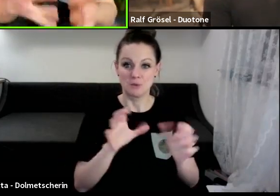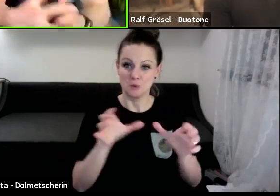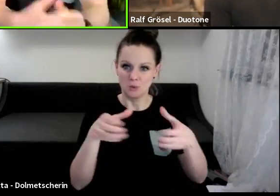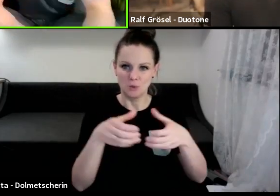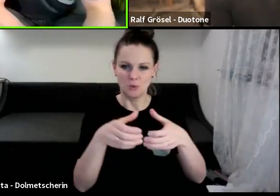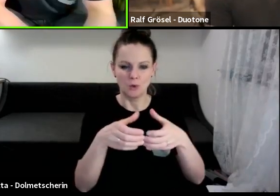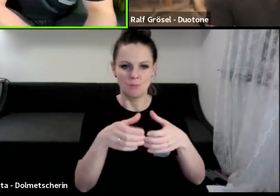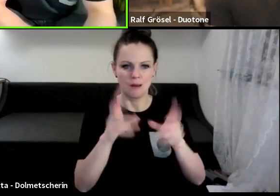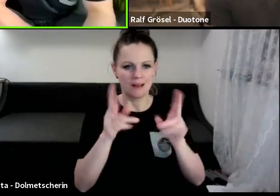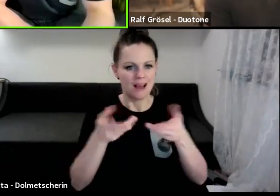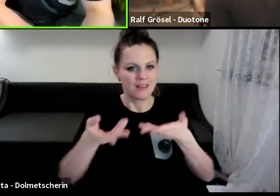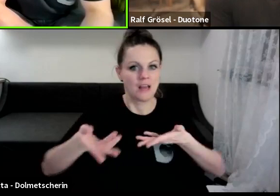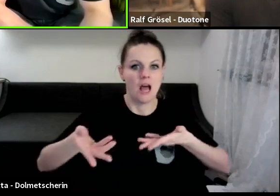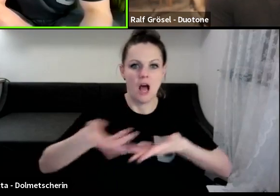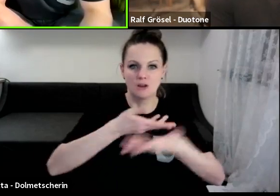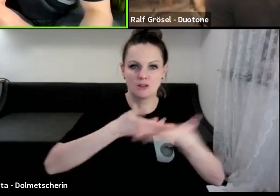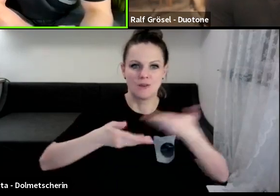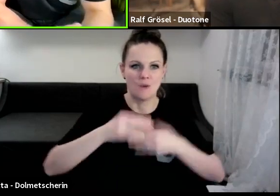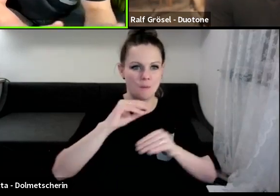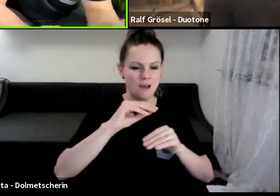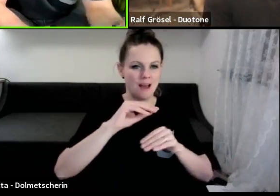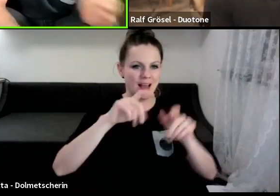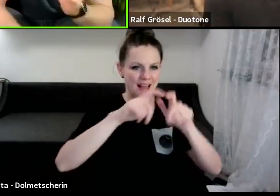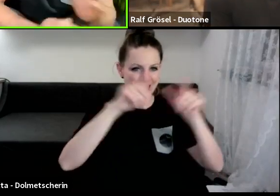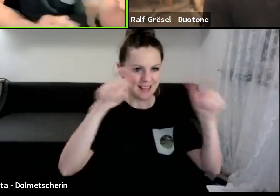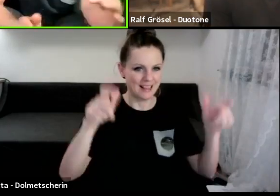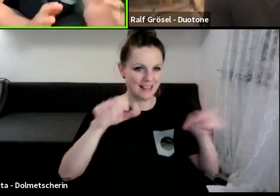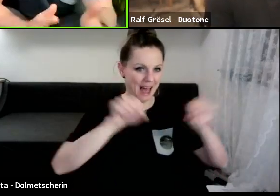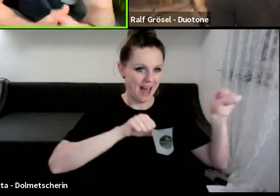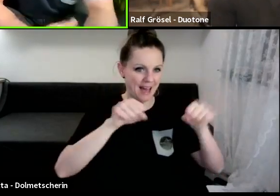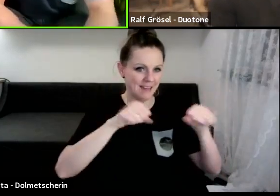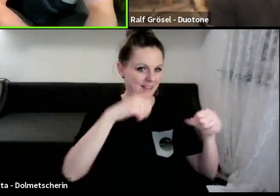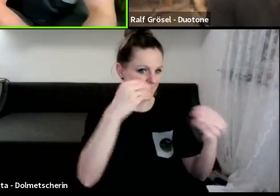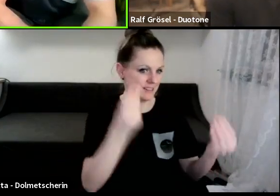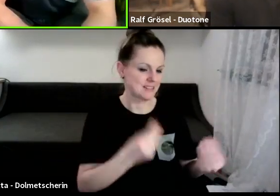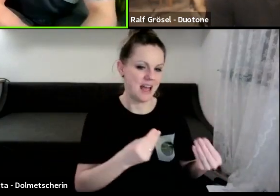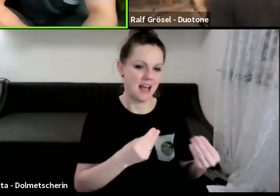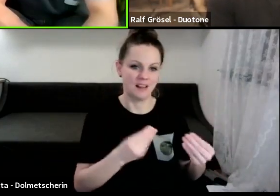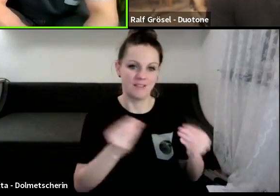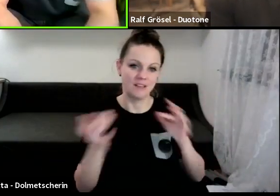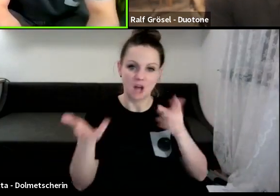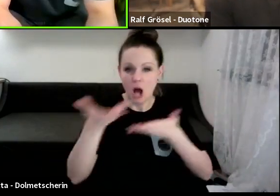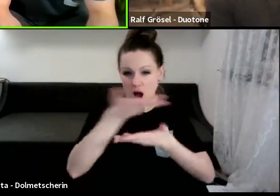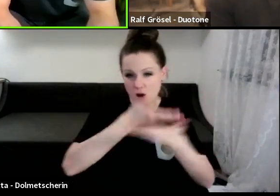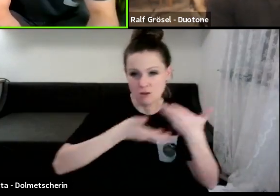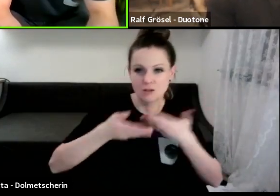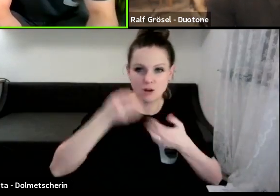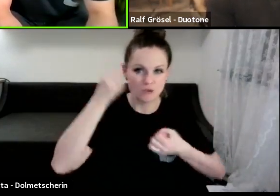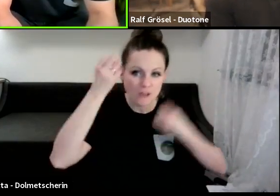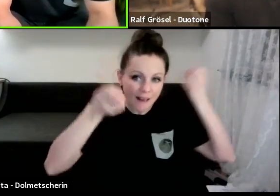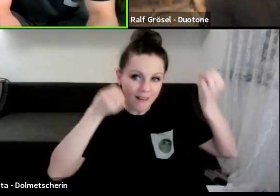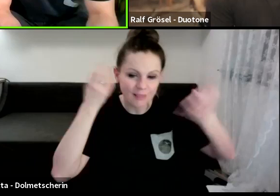sich austauscht unter Kite-Designern, wo man andere Produkte auch vom Testen, wo man ein bisschen kreativ ist?